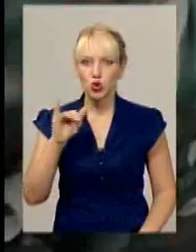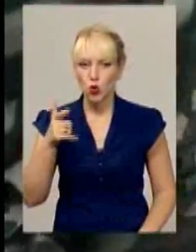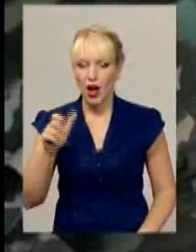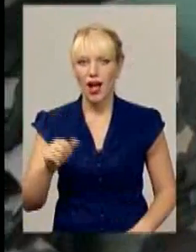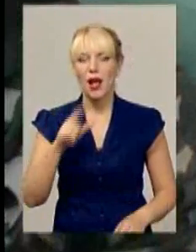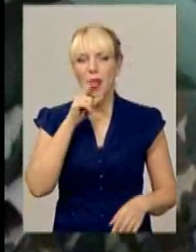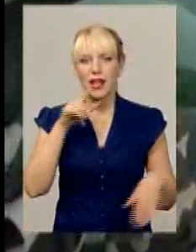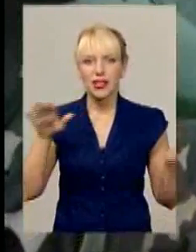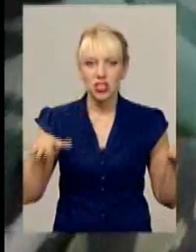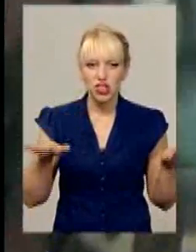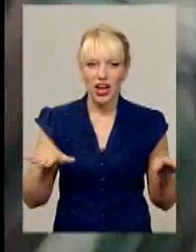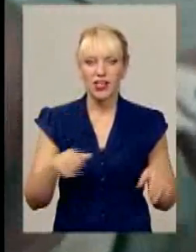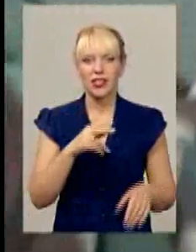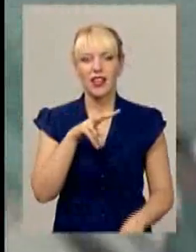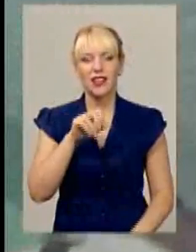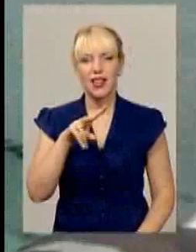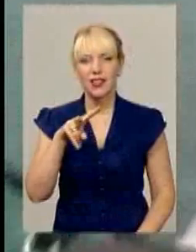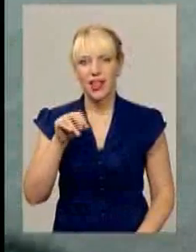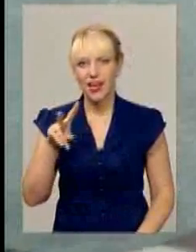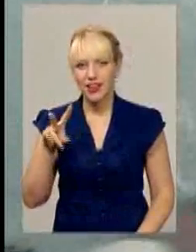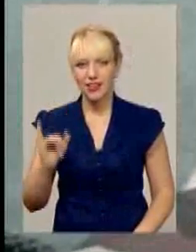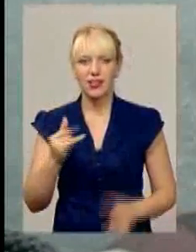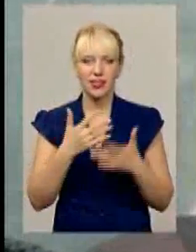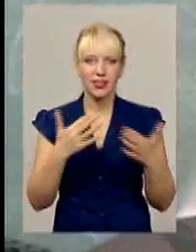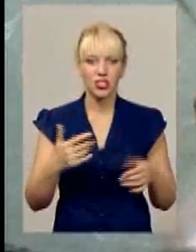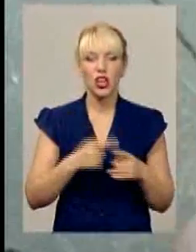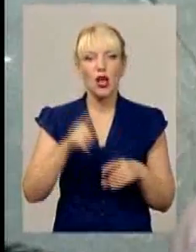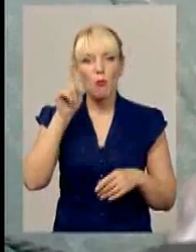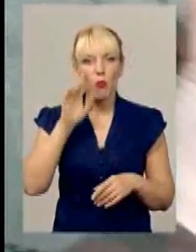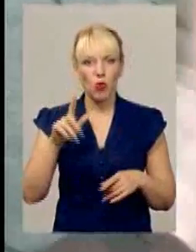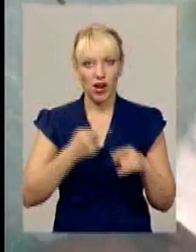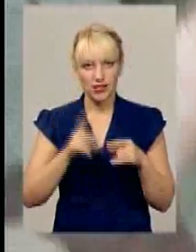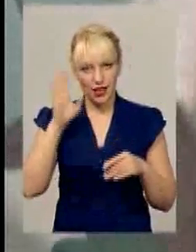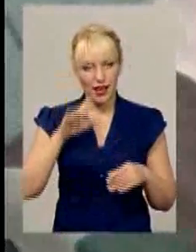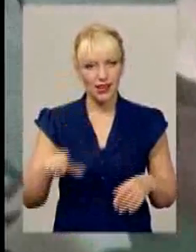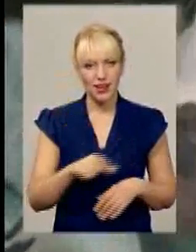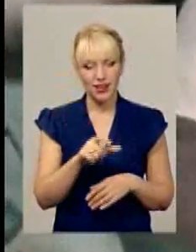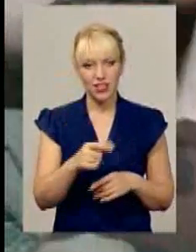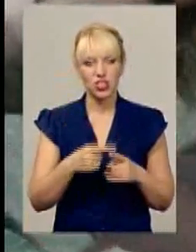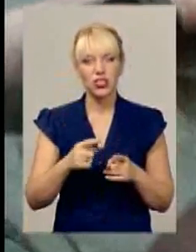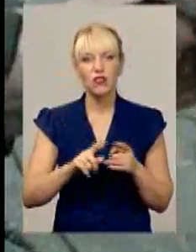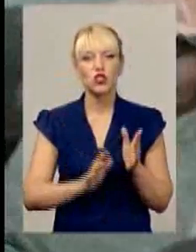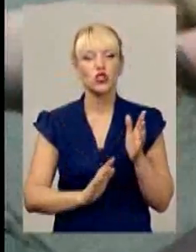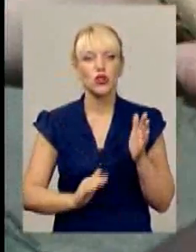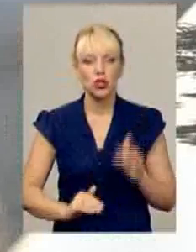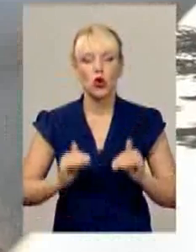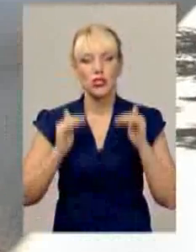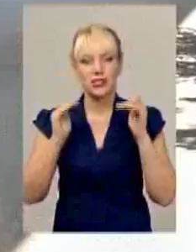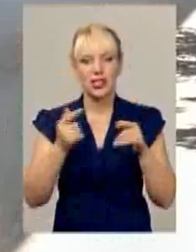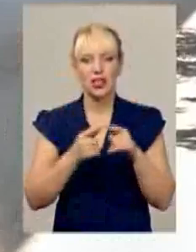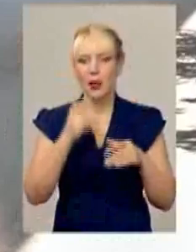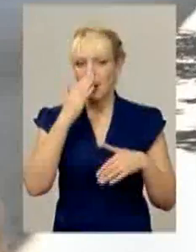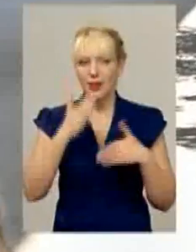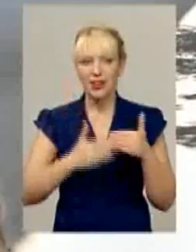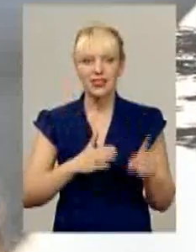качки, лелеки та чаплі. Популярність річки серед туристів зростає з кожним роком. Це близько і до того ж не надто дорого. На